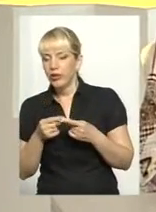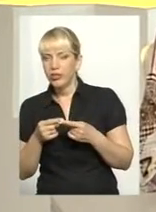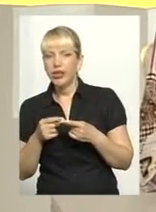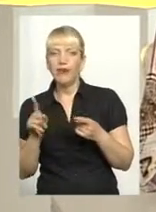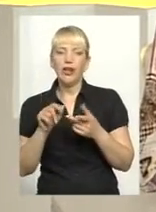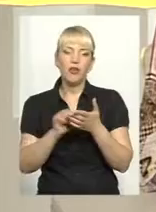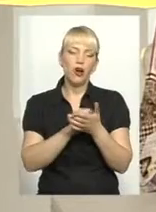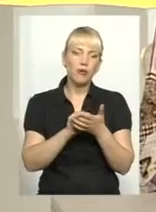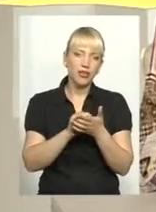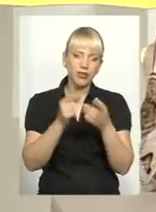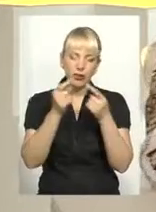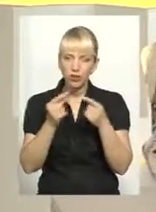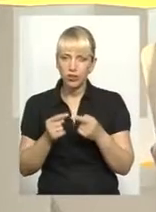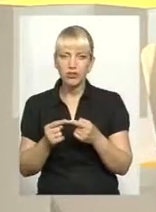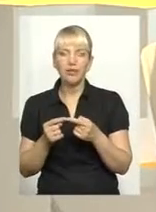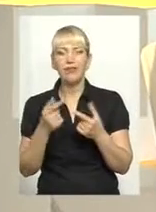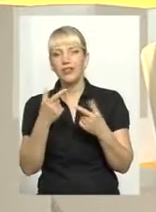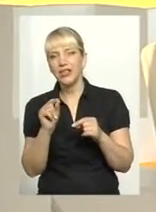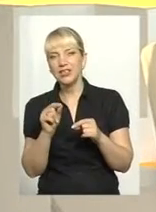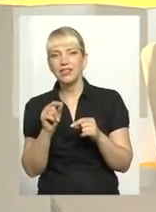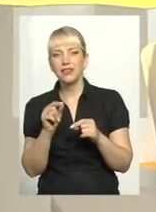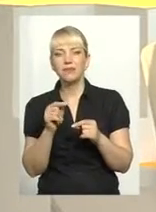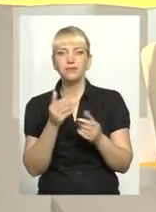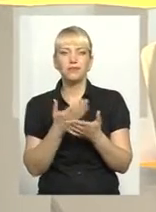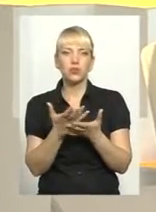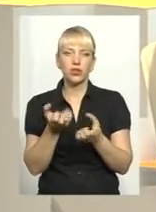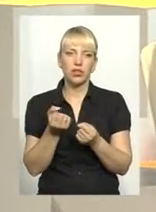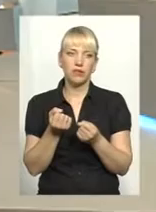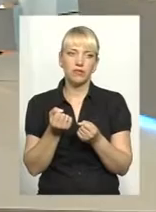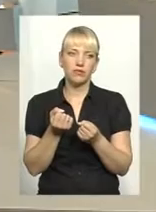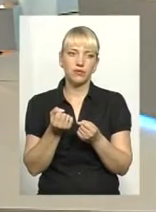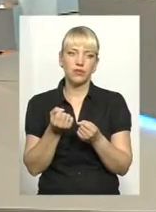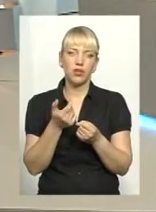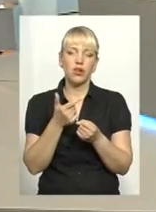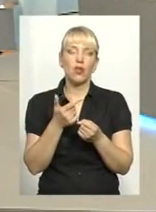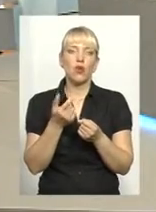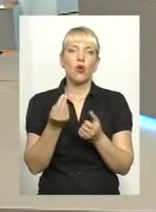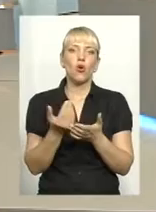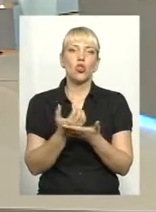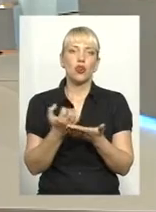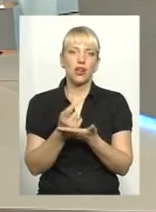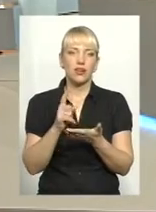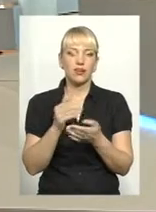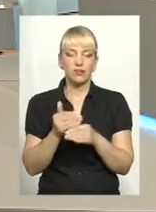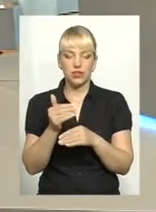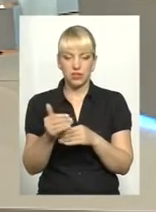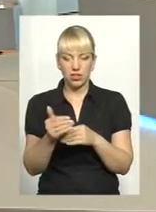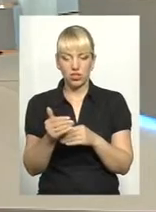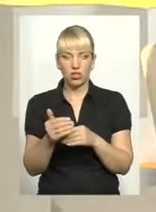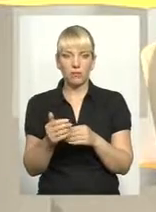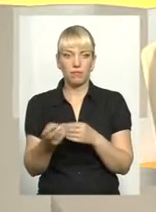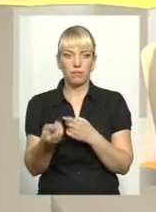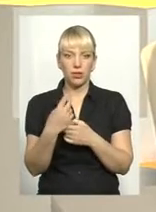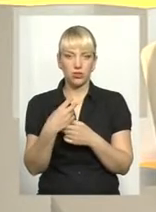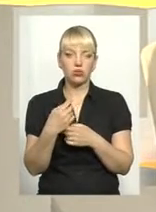документацію, десь отримав той самий гонорар, який прийшов пізніше, має можливість